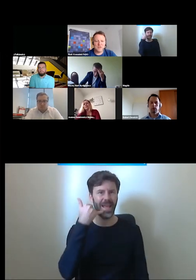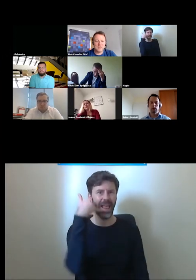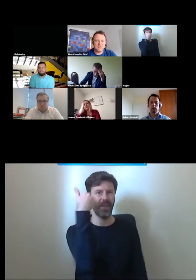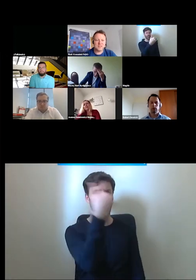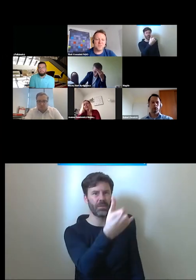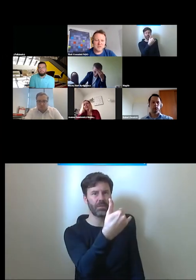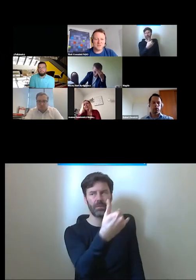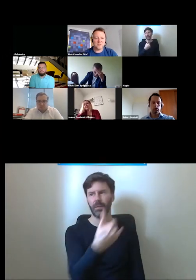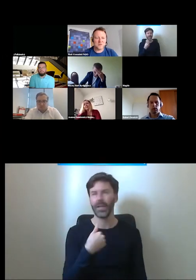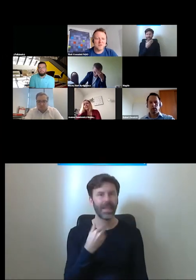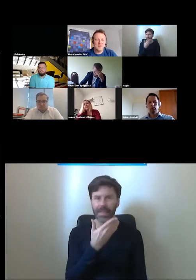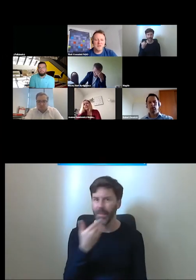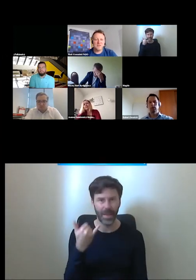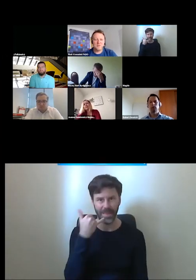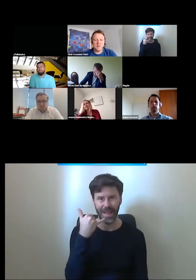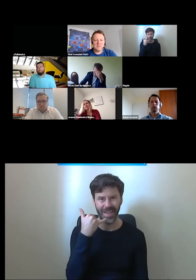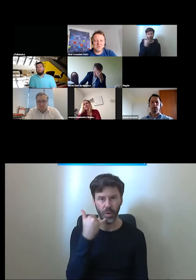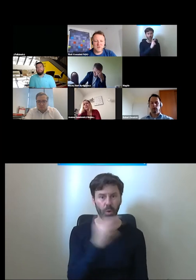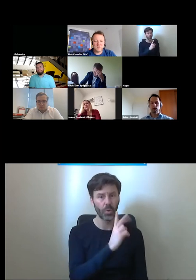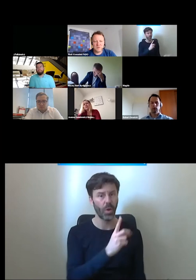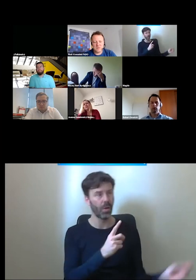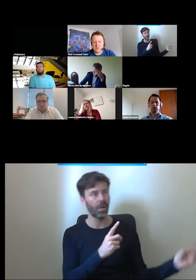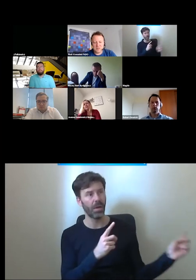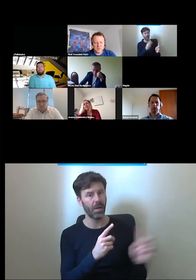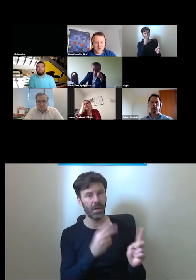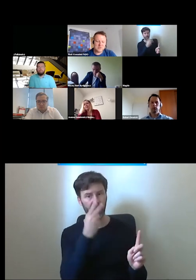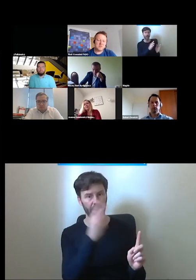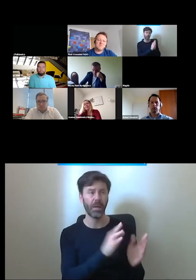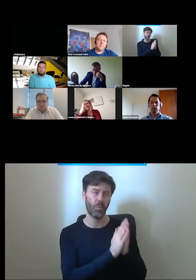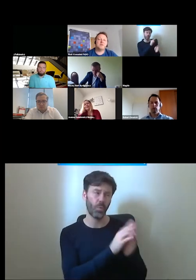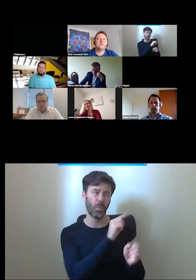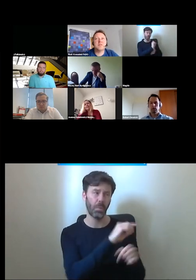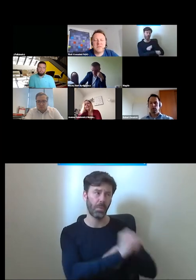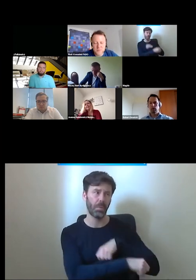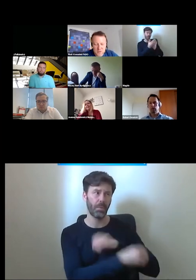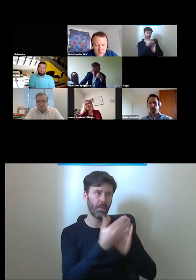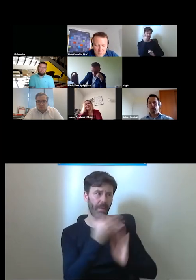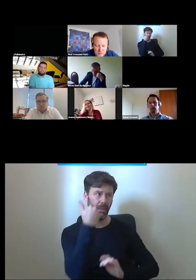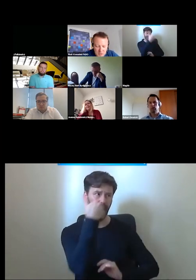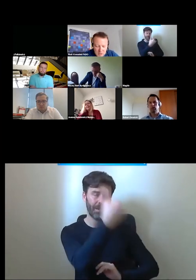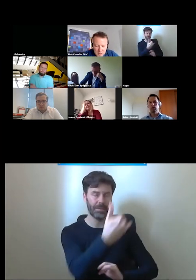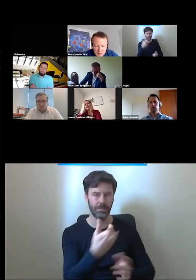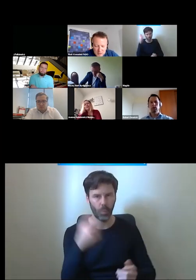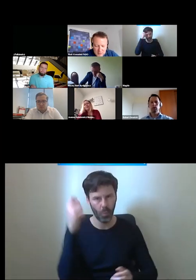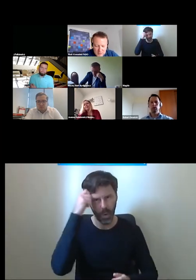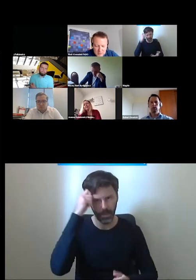przechodnia i zaczepiać go żeby żeby nam zadzwonił to zaczyna się robić zaczyna się robić kłopot